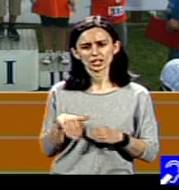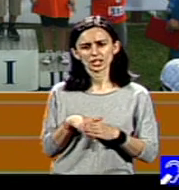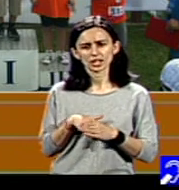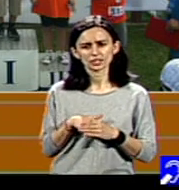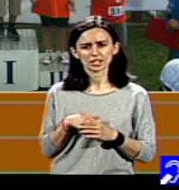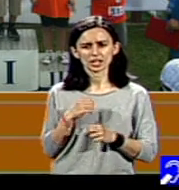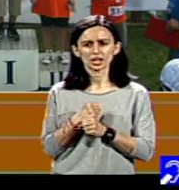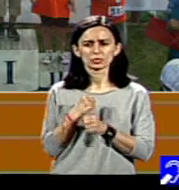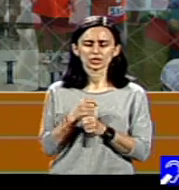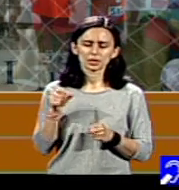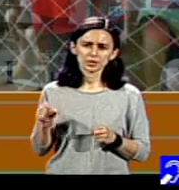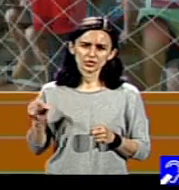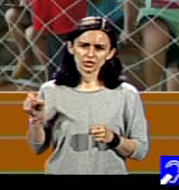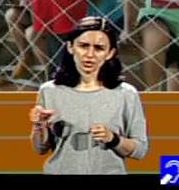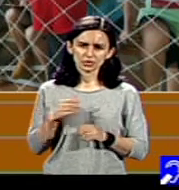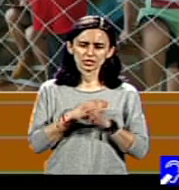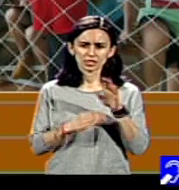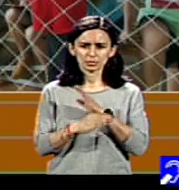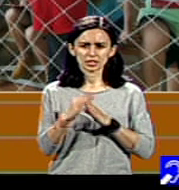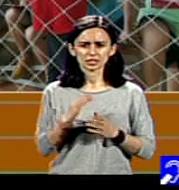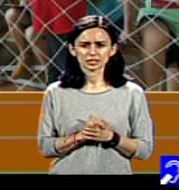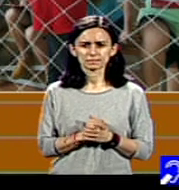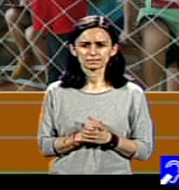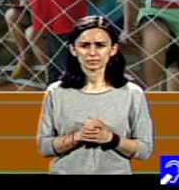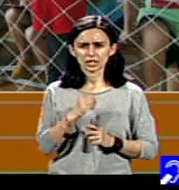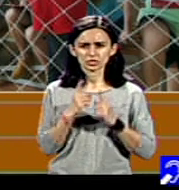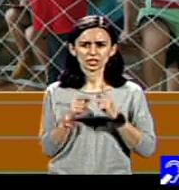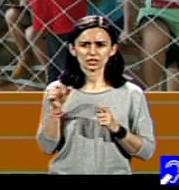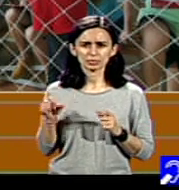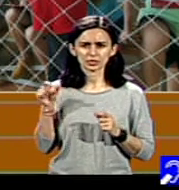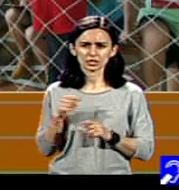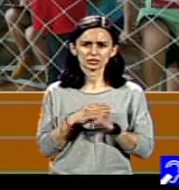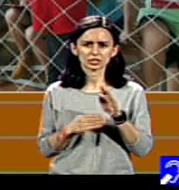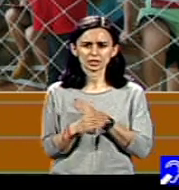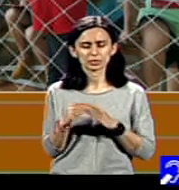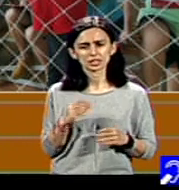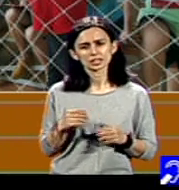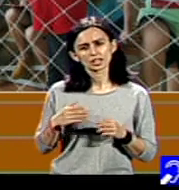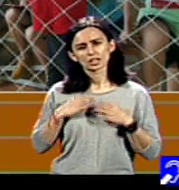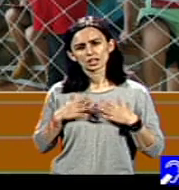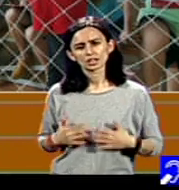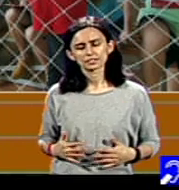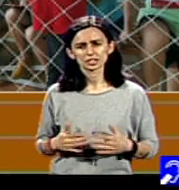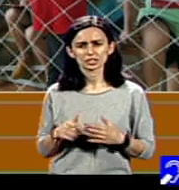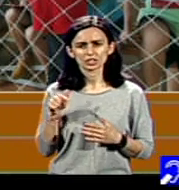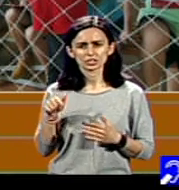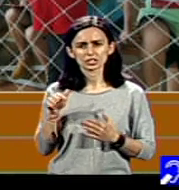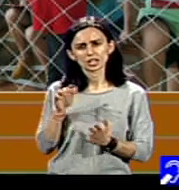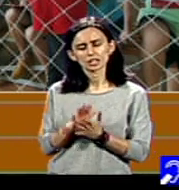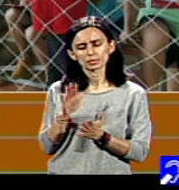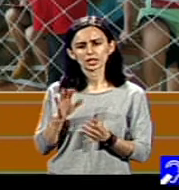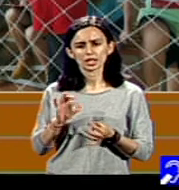persoane cu disabilități. Și dacă în cazul unei persoane cu disabilități fizice, această adaptare rezonabilă